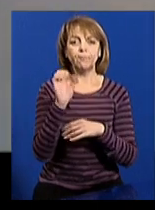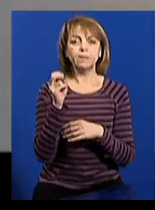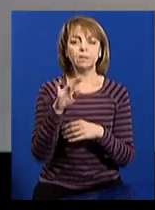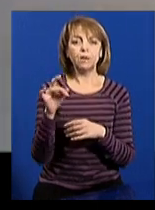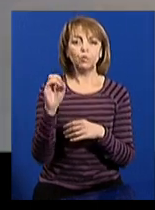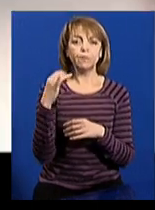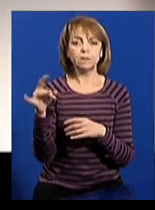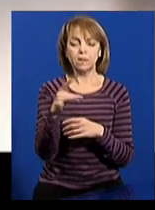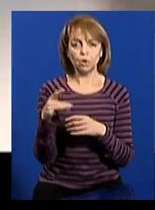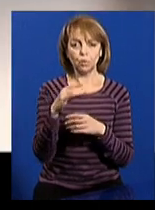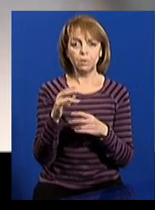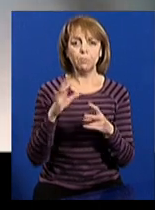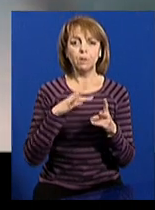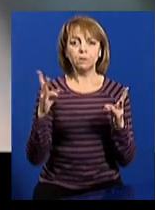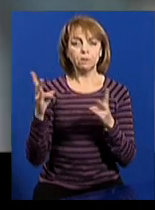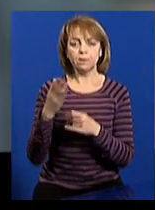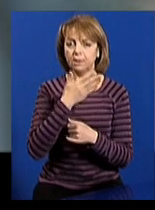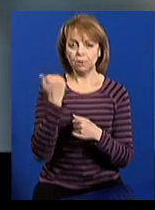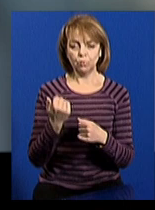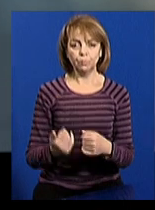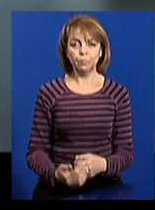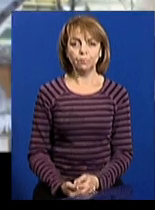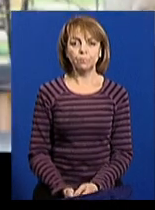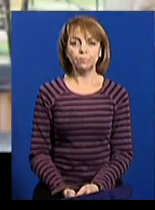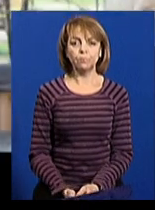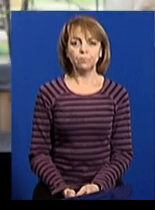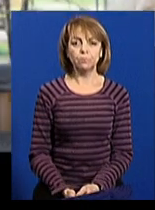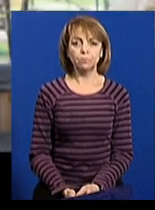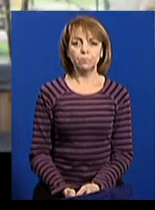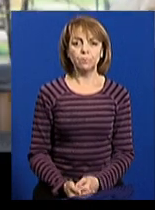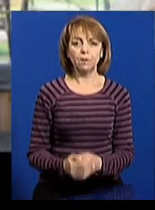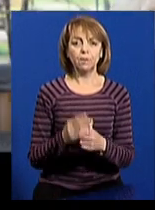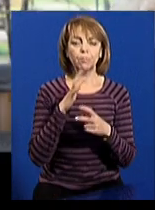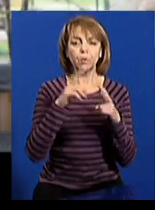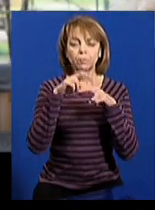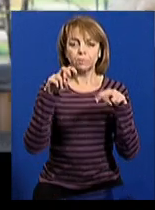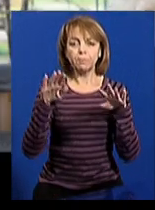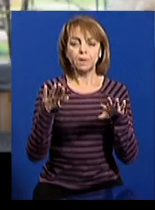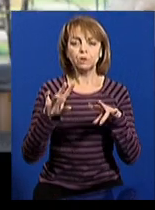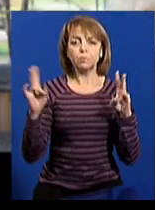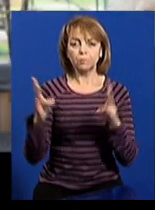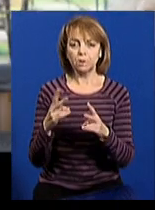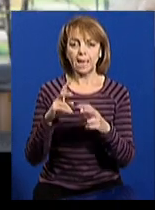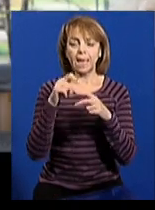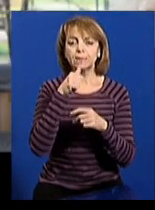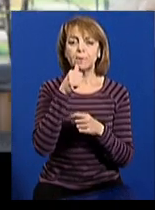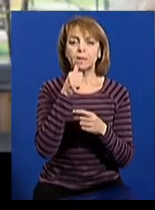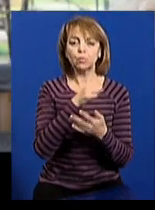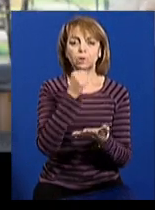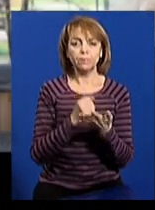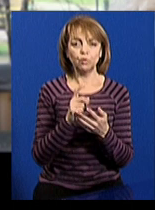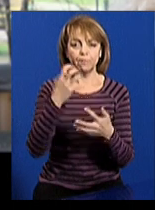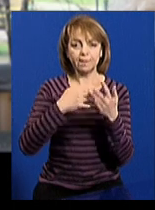'янський район. Наслідок вибуху травмованих немає. В ході огляду місця події експерти встановили, що всередині